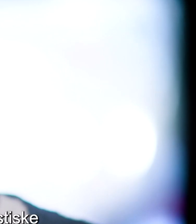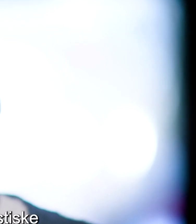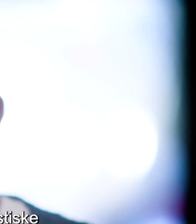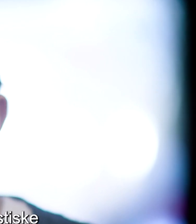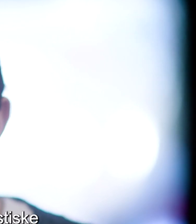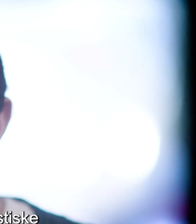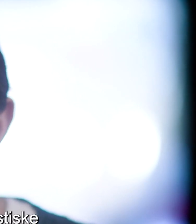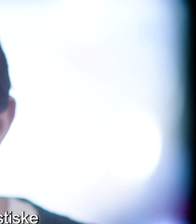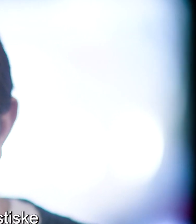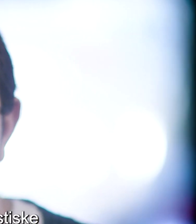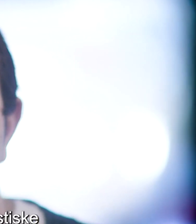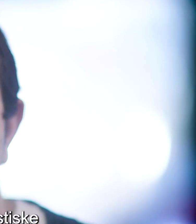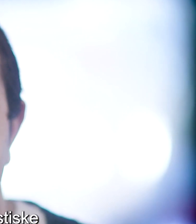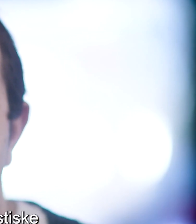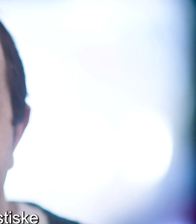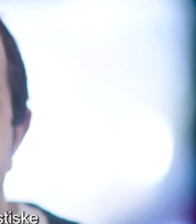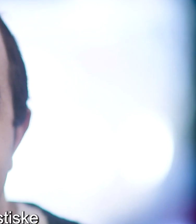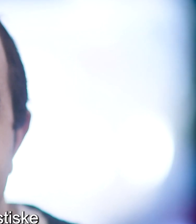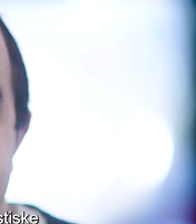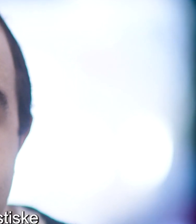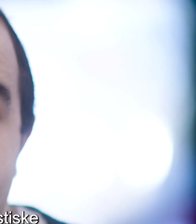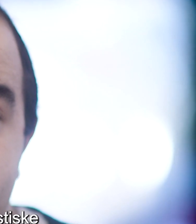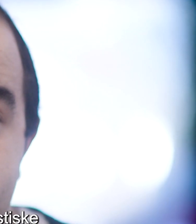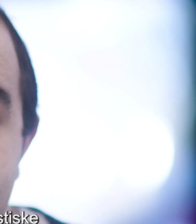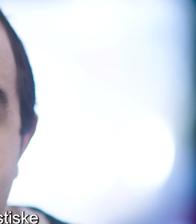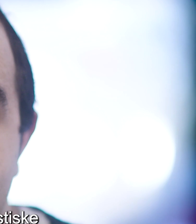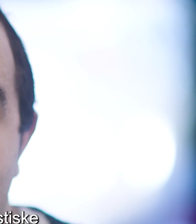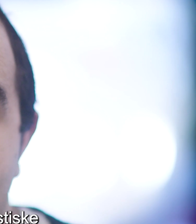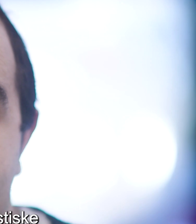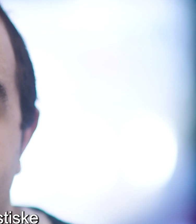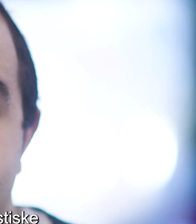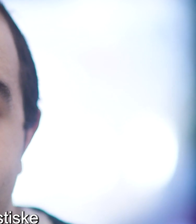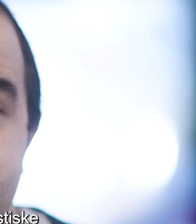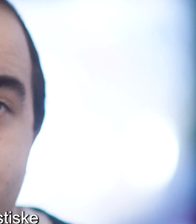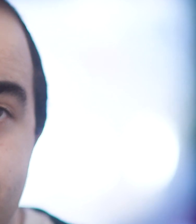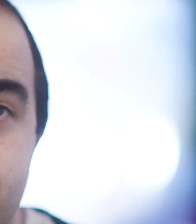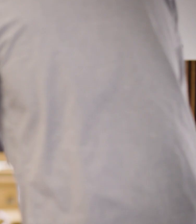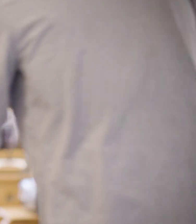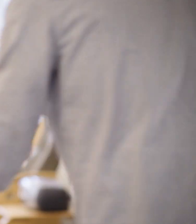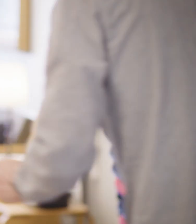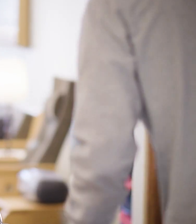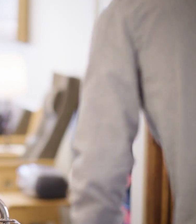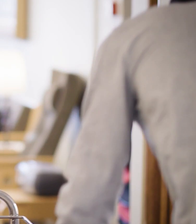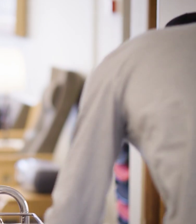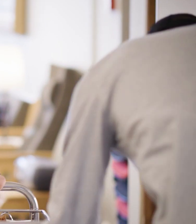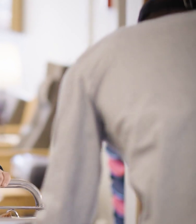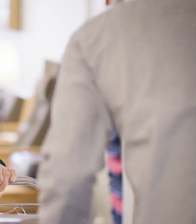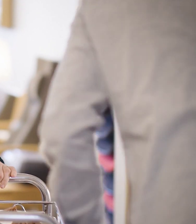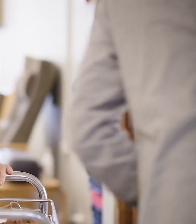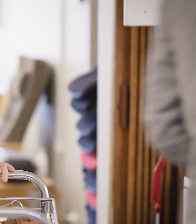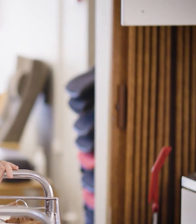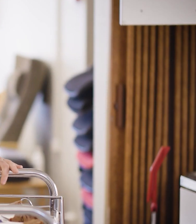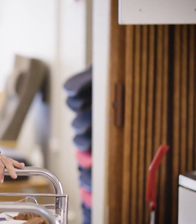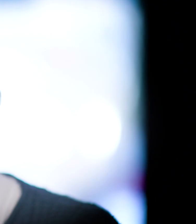Og så alle de fantastiske kollegaene mine, de